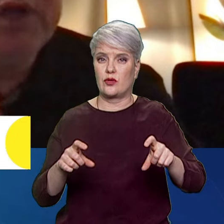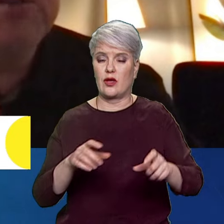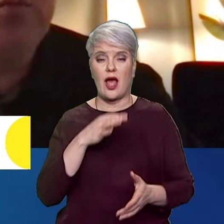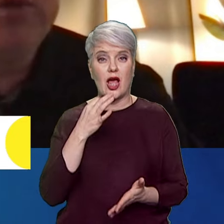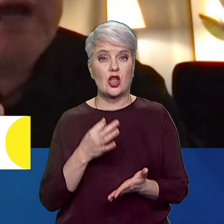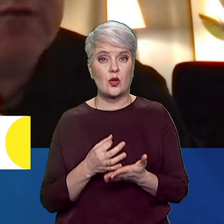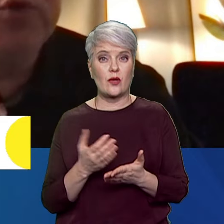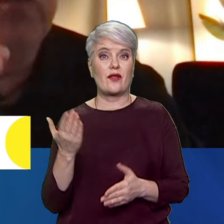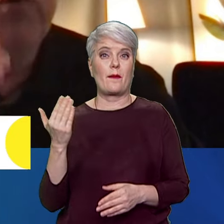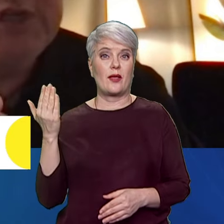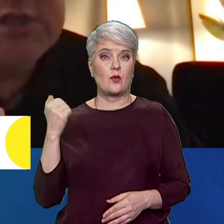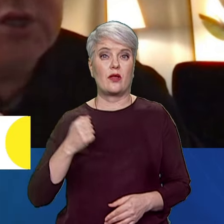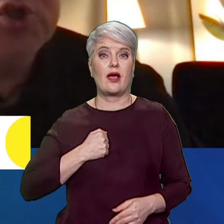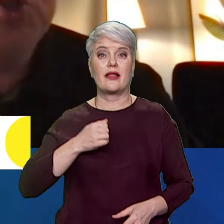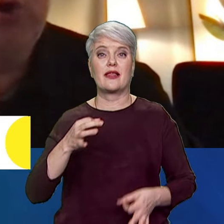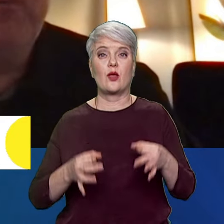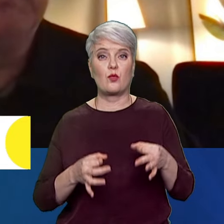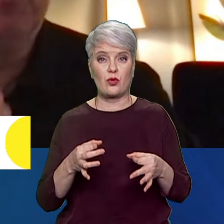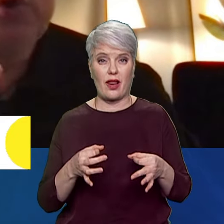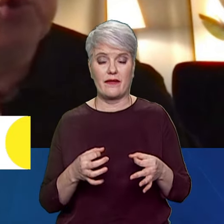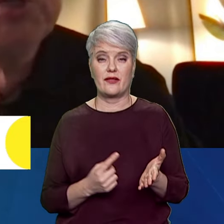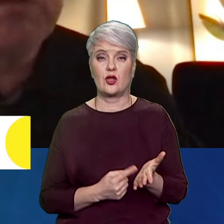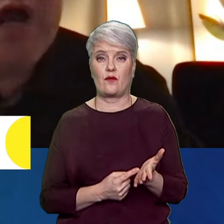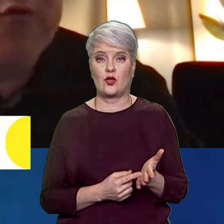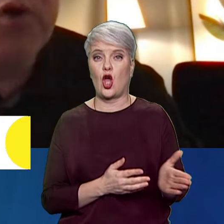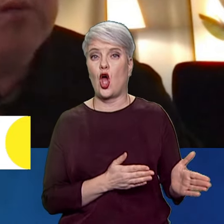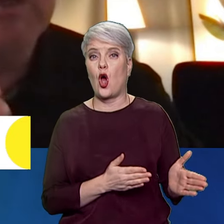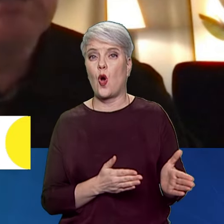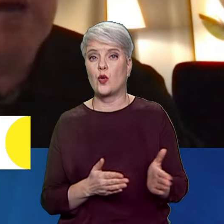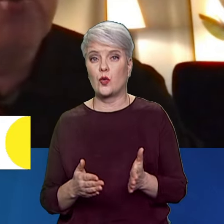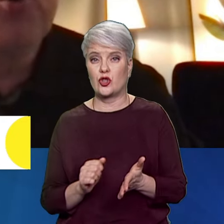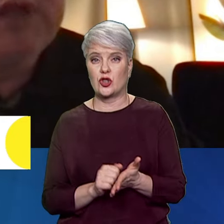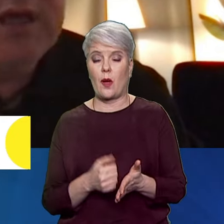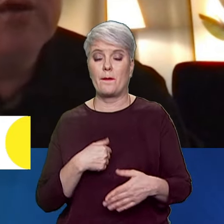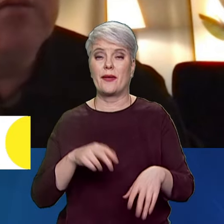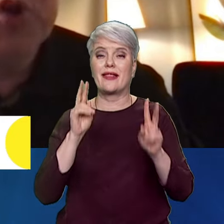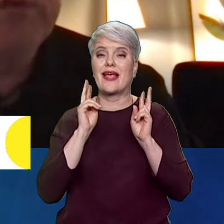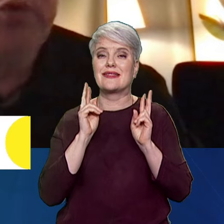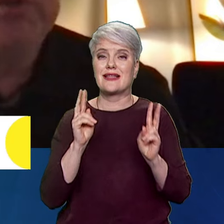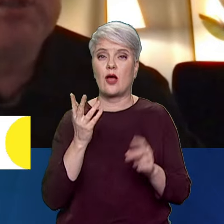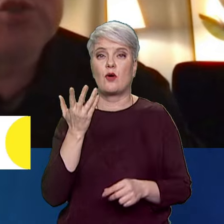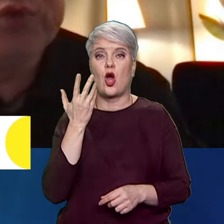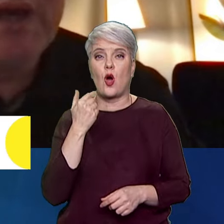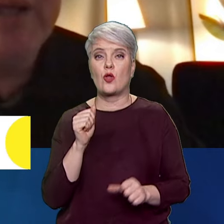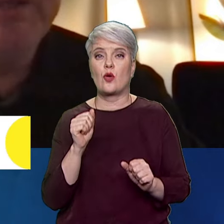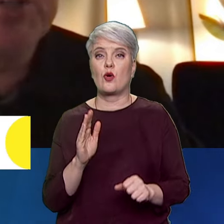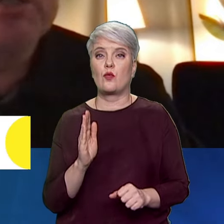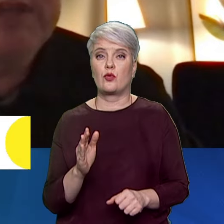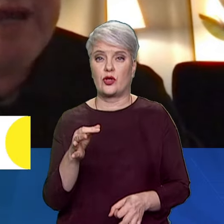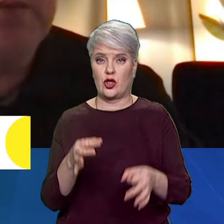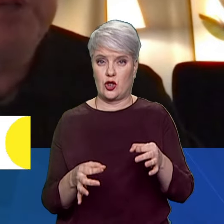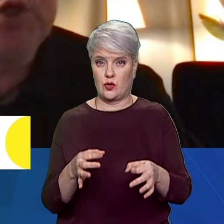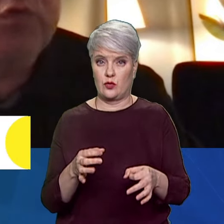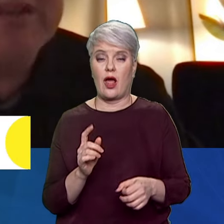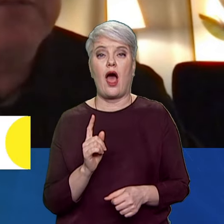минулих трибуналів доводить, що готуючи справу, ми не знаємо, коли може відбутися суд. Але наше